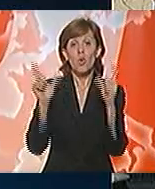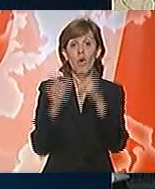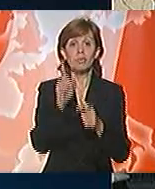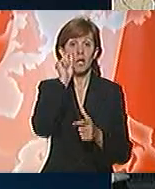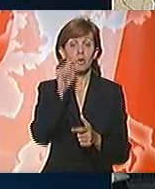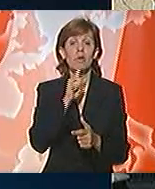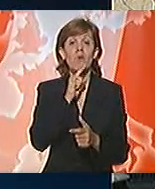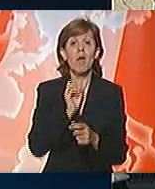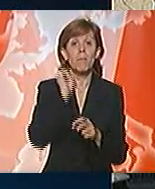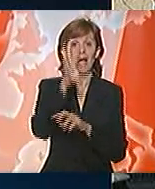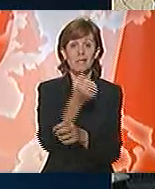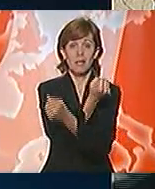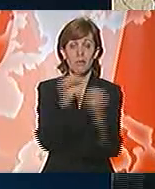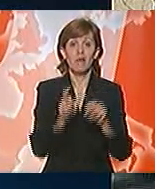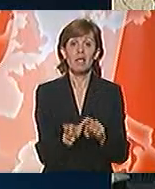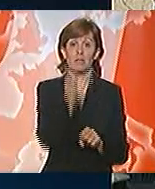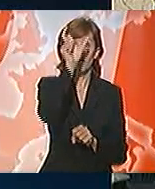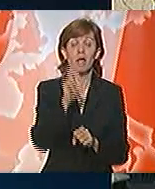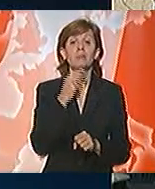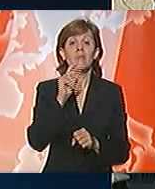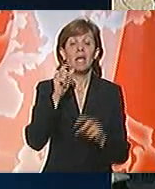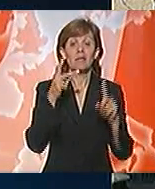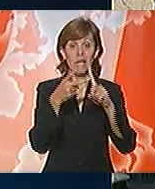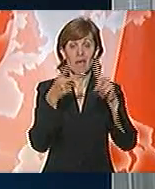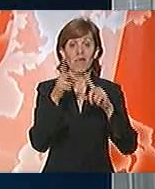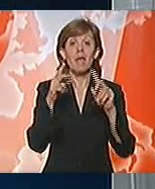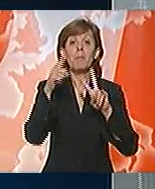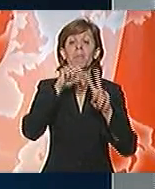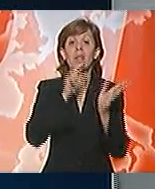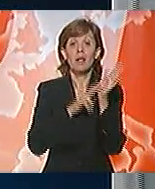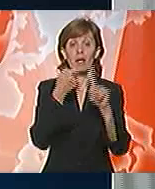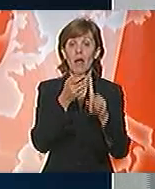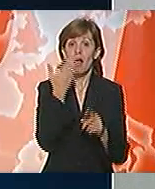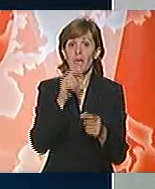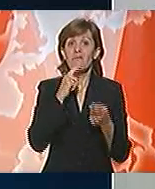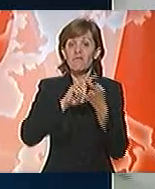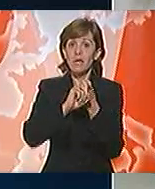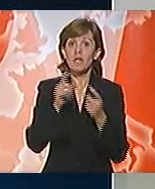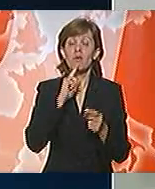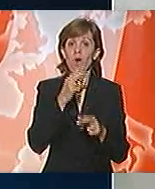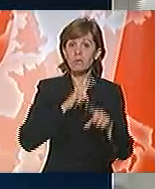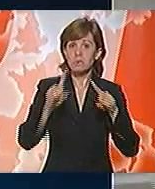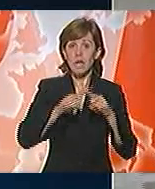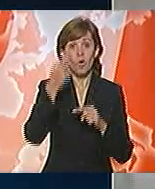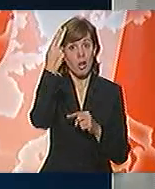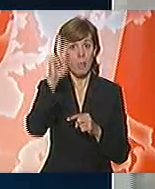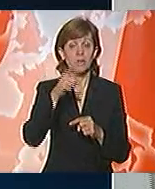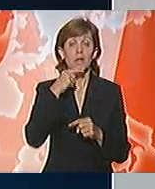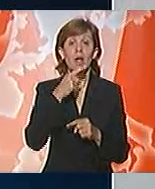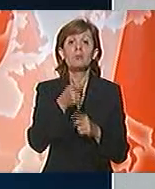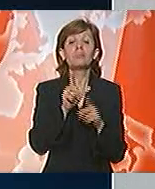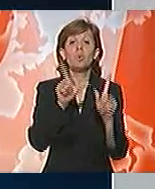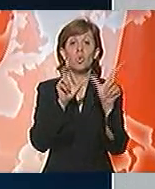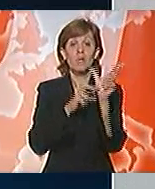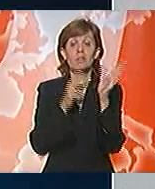ljude koji su bacili eksploziv na zgradu RTV Pink. Bez obzira što su motivi nepoznati, uns upozorava da je